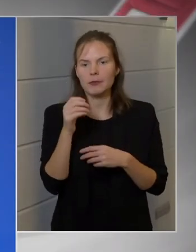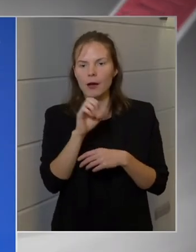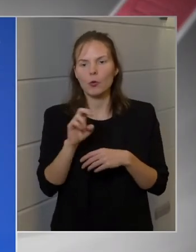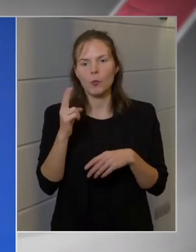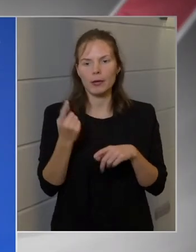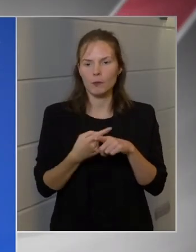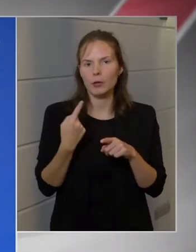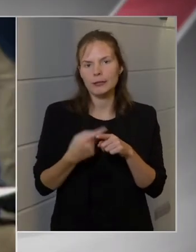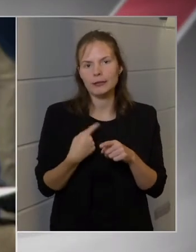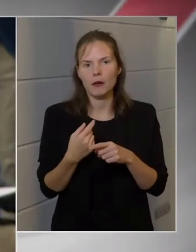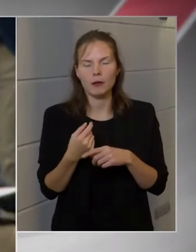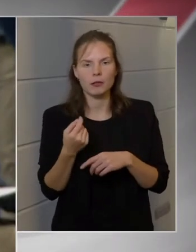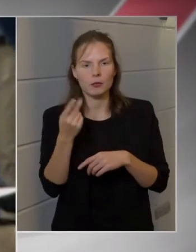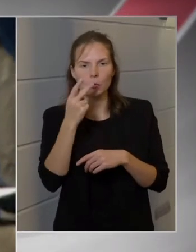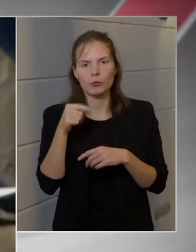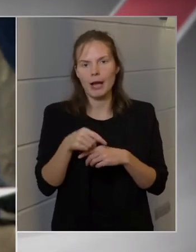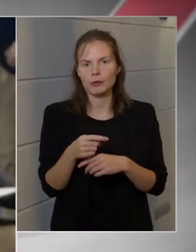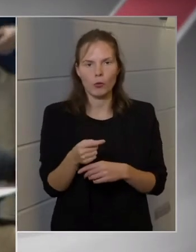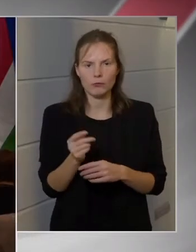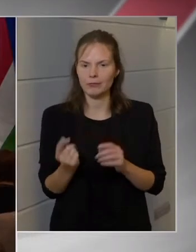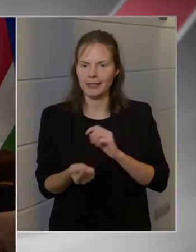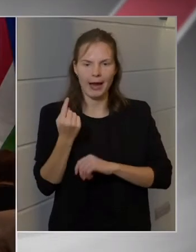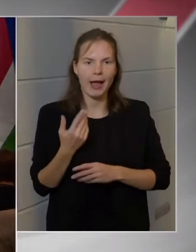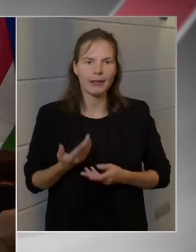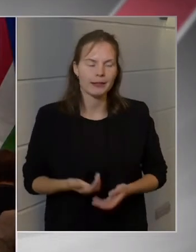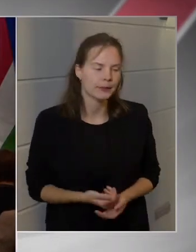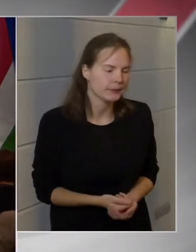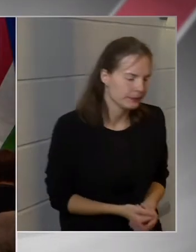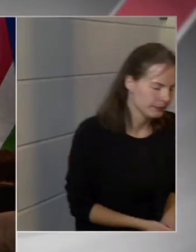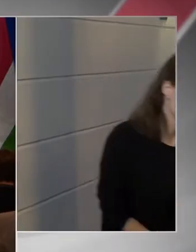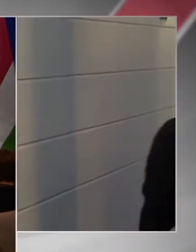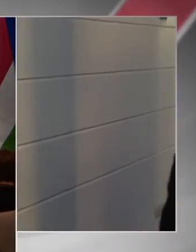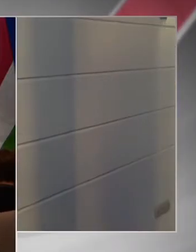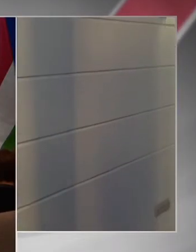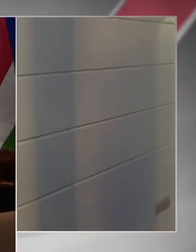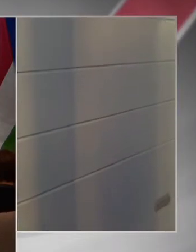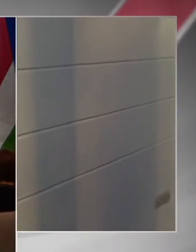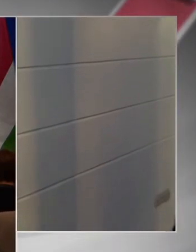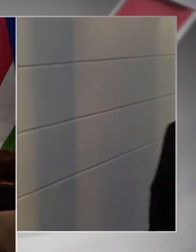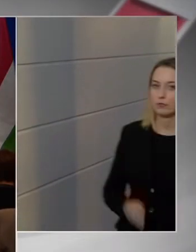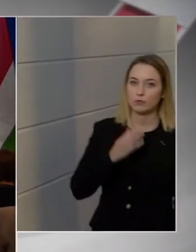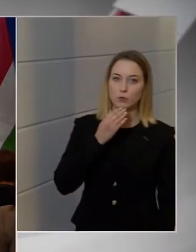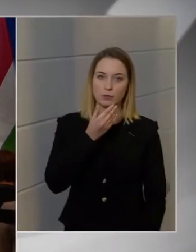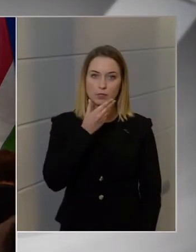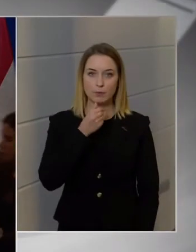kultúrától is idegen. Köszönöm szépen. 168 óra.